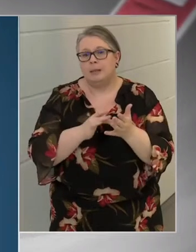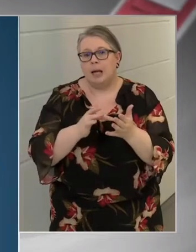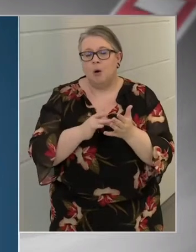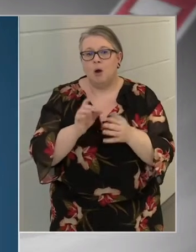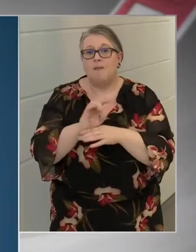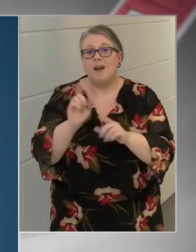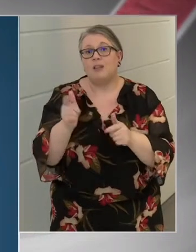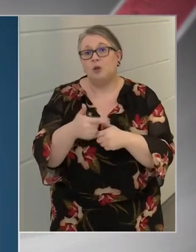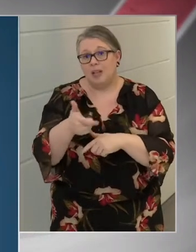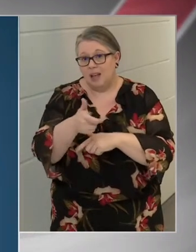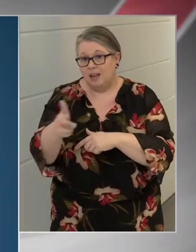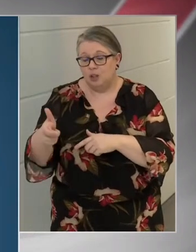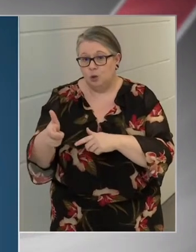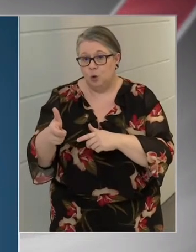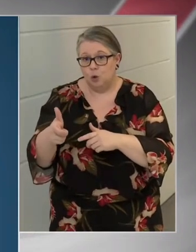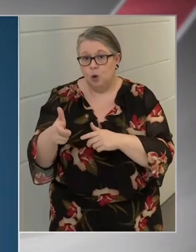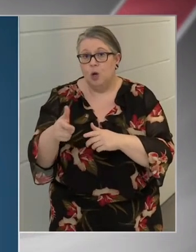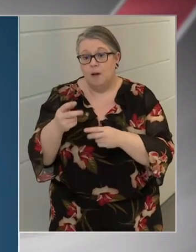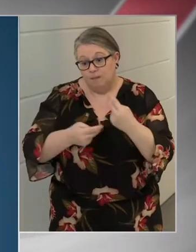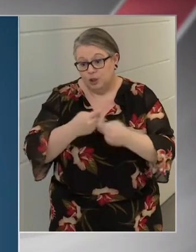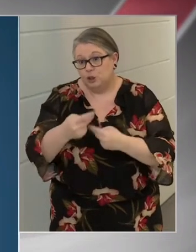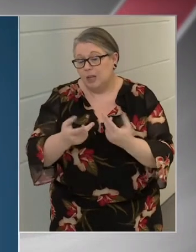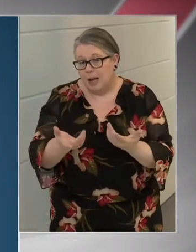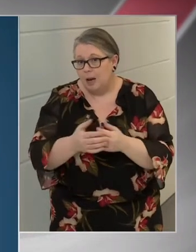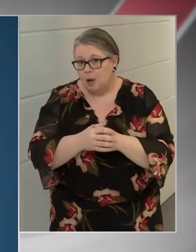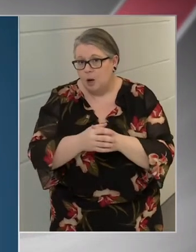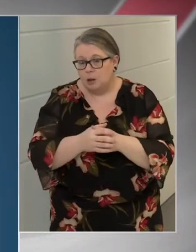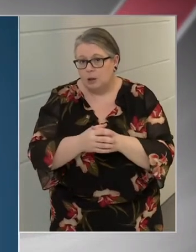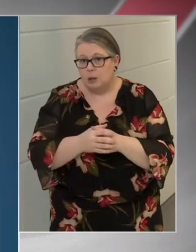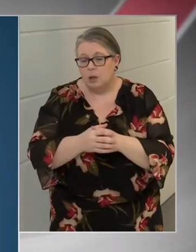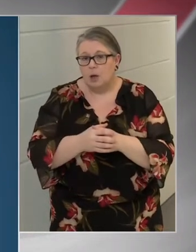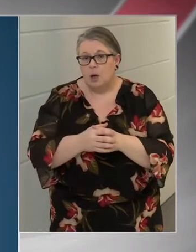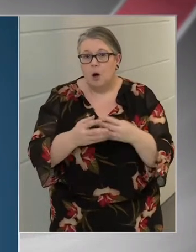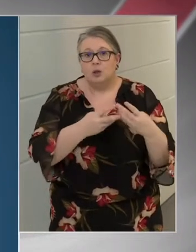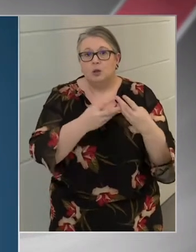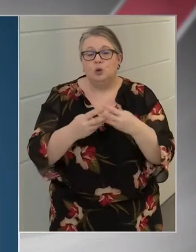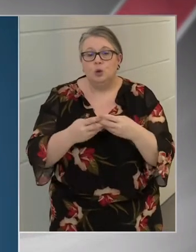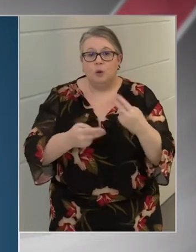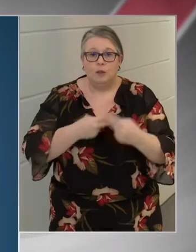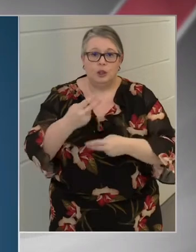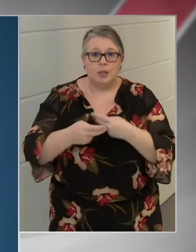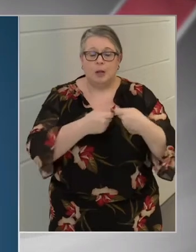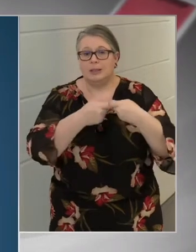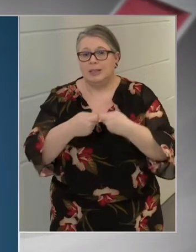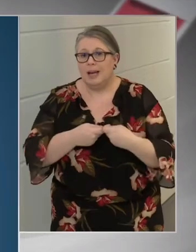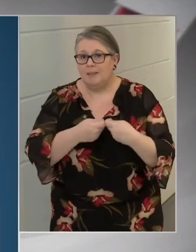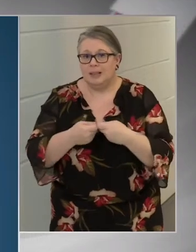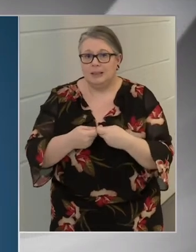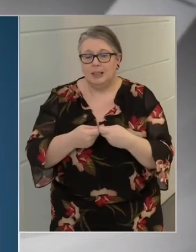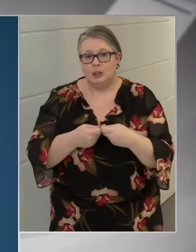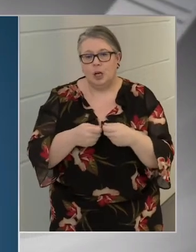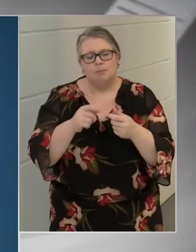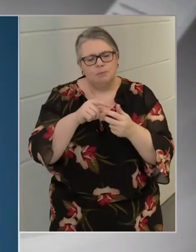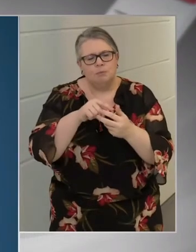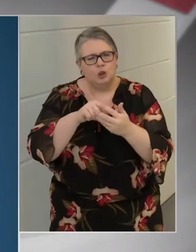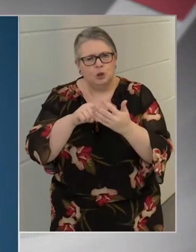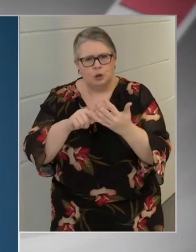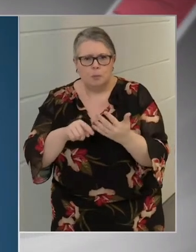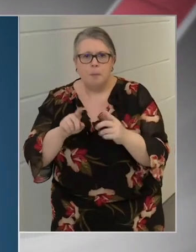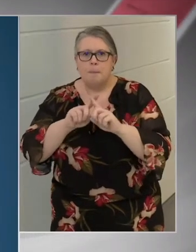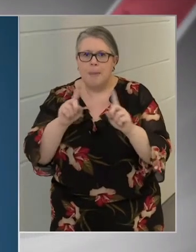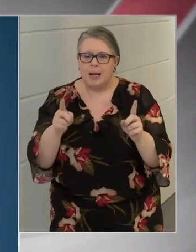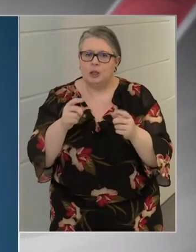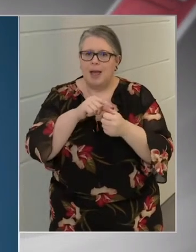fertőtlenítőszerek bevizsgálása is, és a fűrővizsgálatok szervezése, és számos más